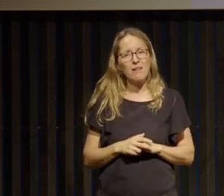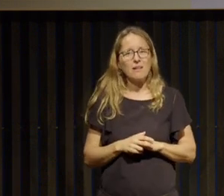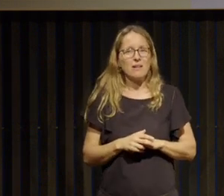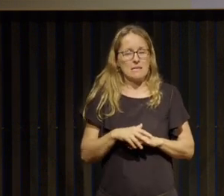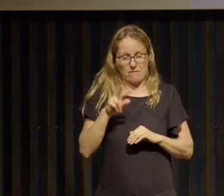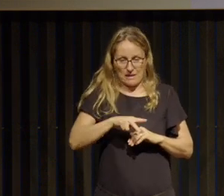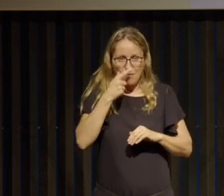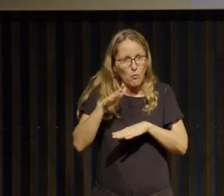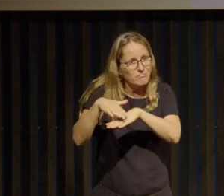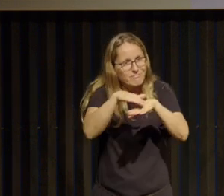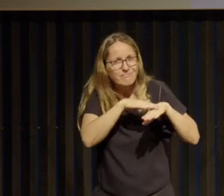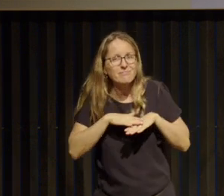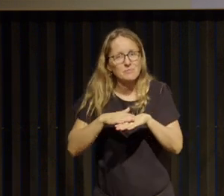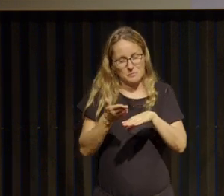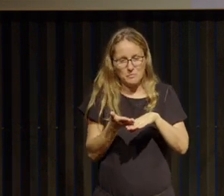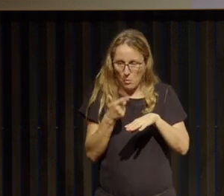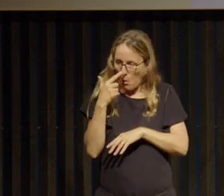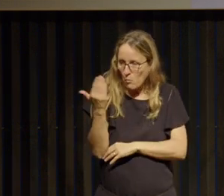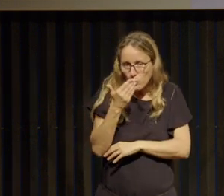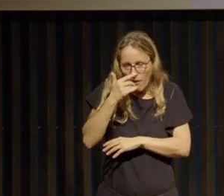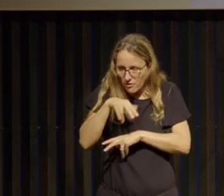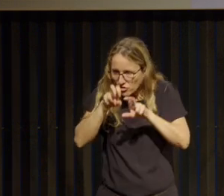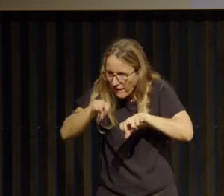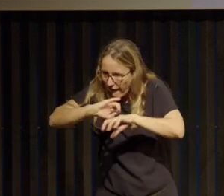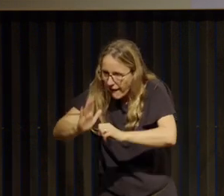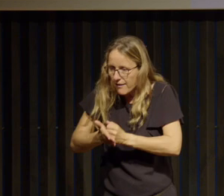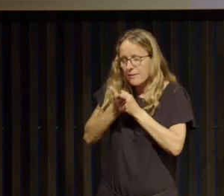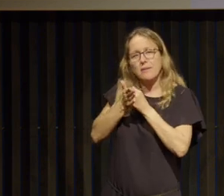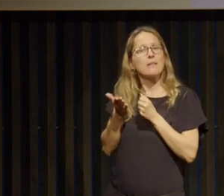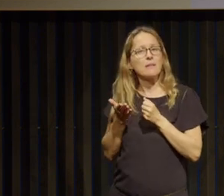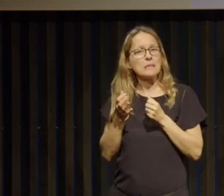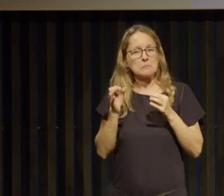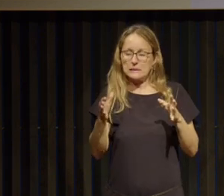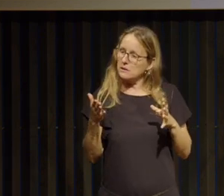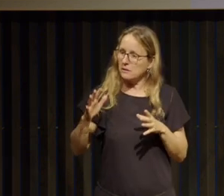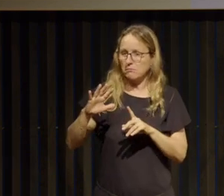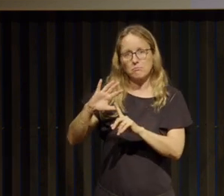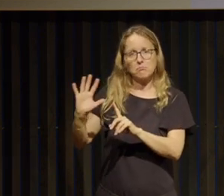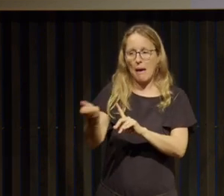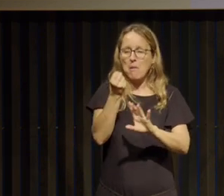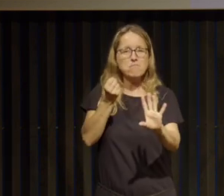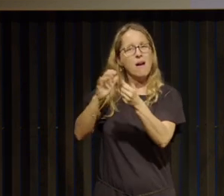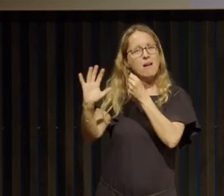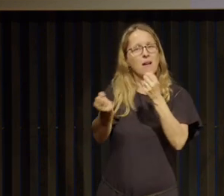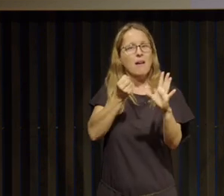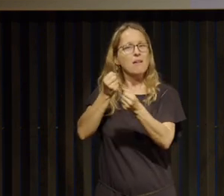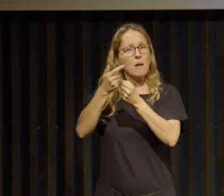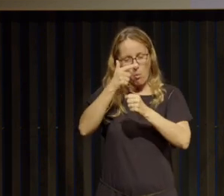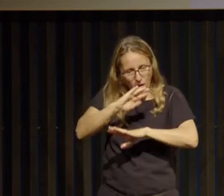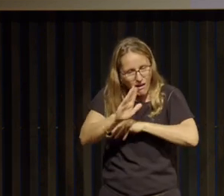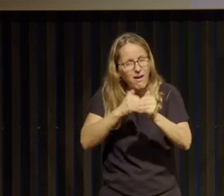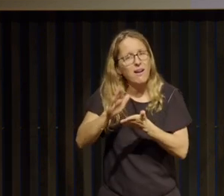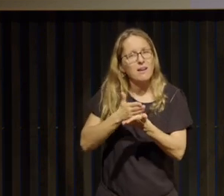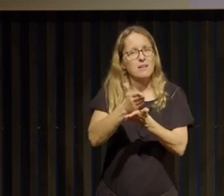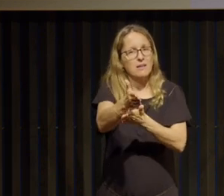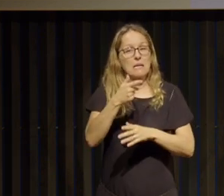à aller chercher ce dont on a besoin et à s'en saisir un peu comme d'un bâton pour avancer donc voilà c'est vraiment reprendre le